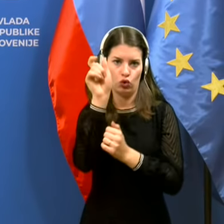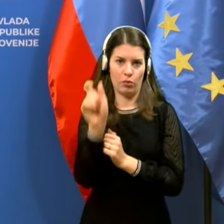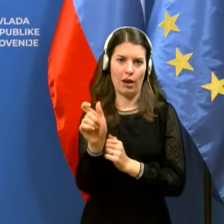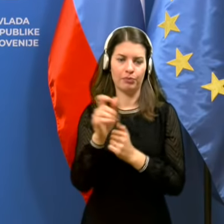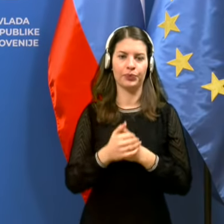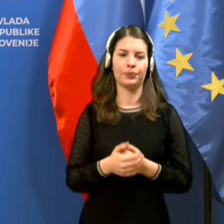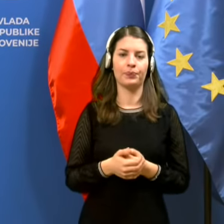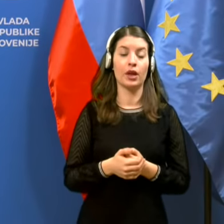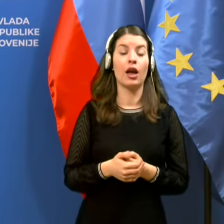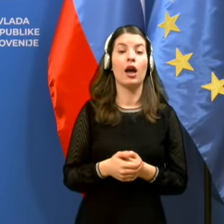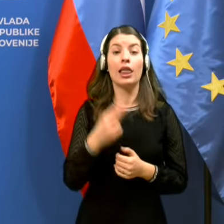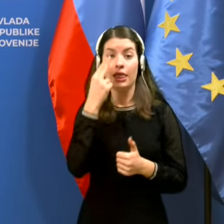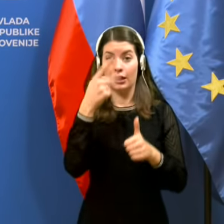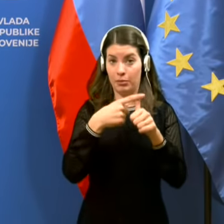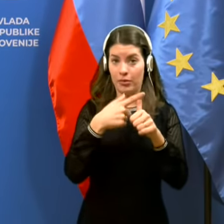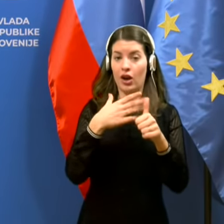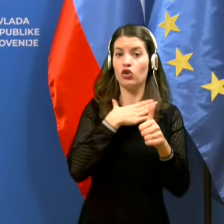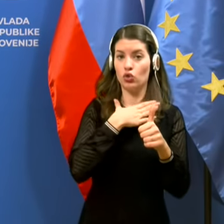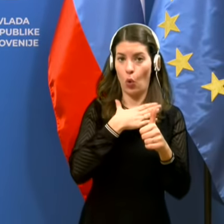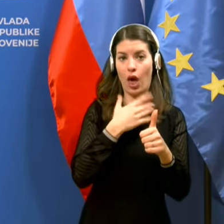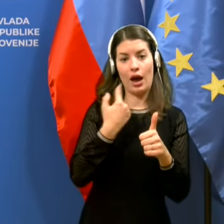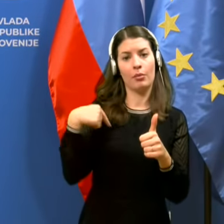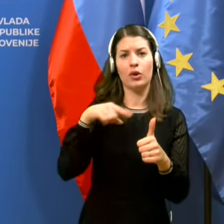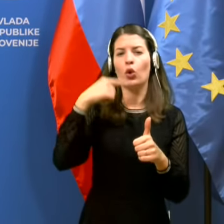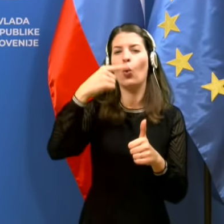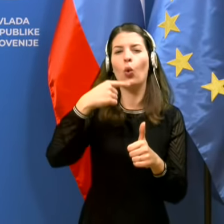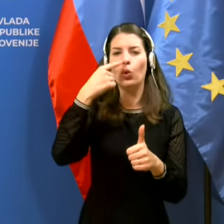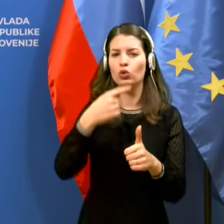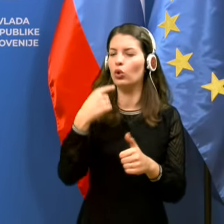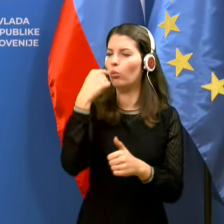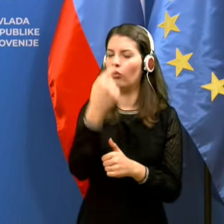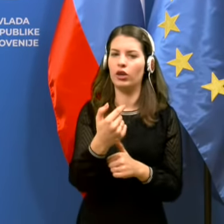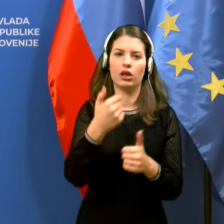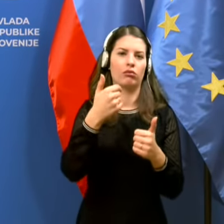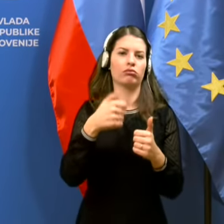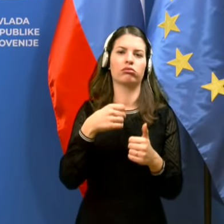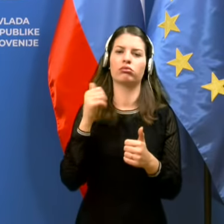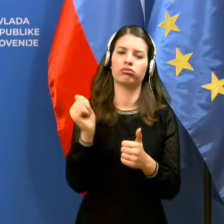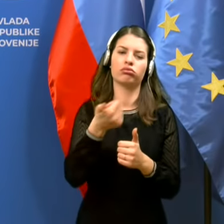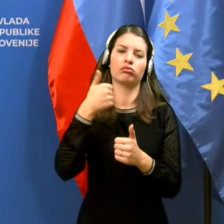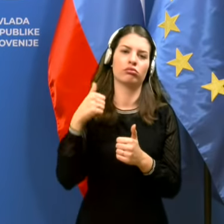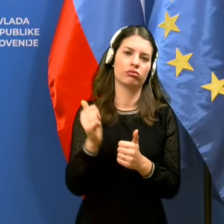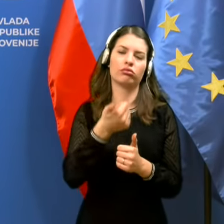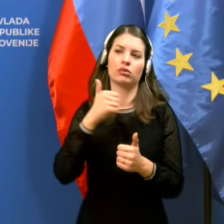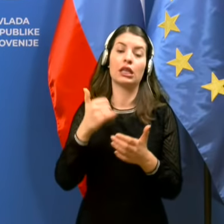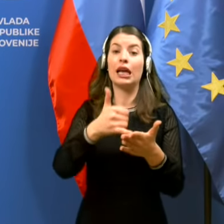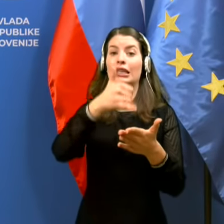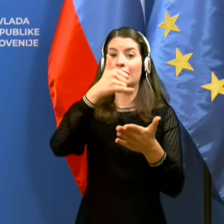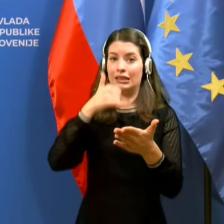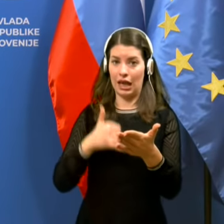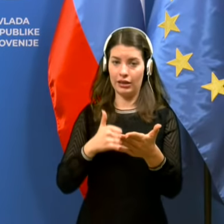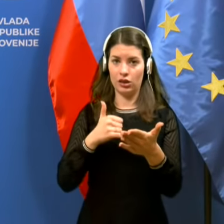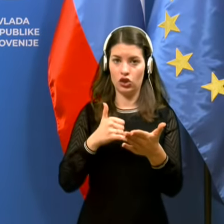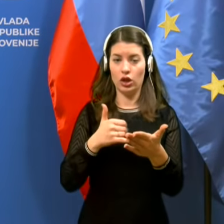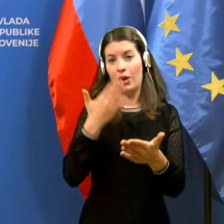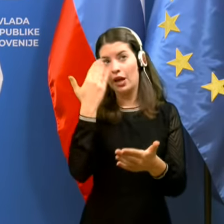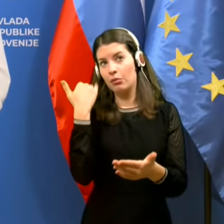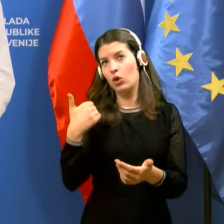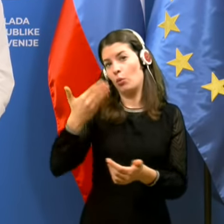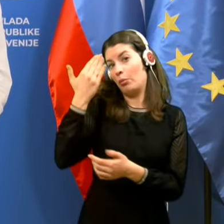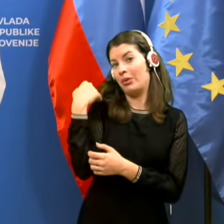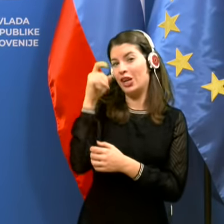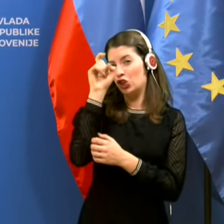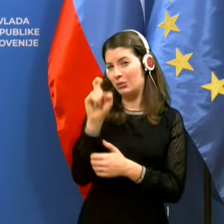ampak okolj šolah je bilo to itak ustno rečeno neštetokrat in zadnji dopis pa je prejšnjega